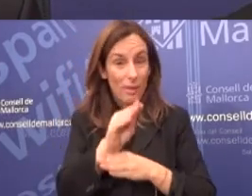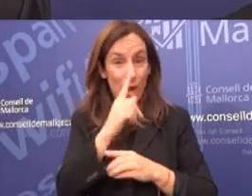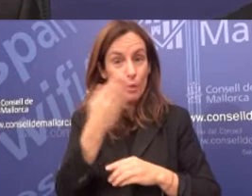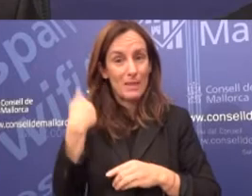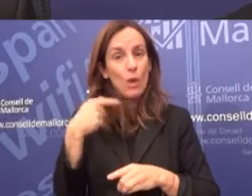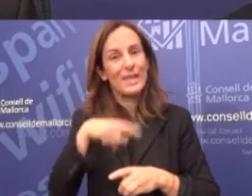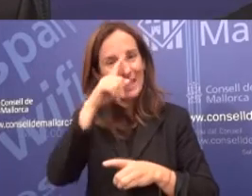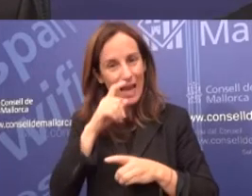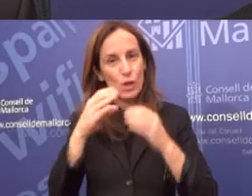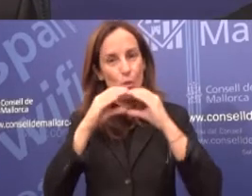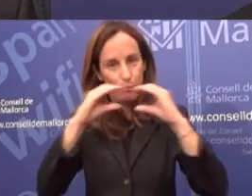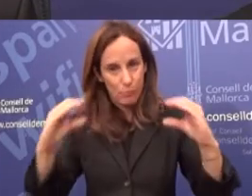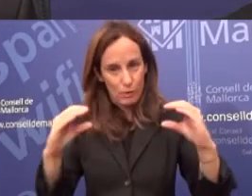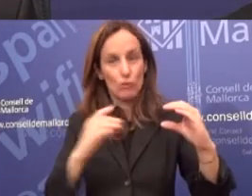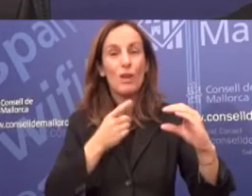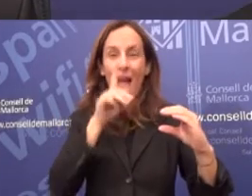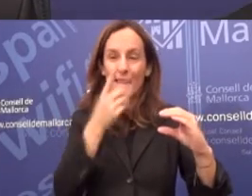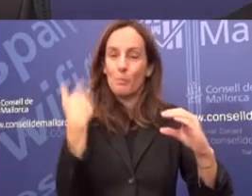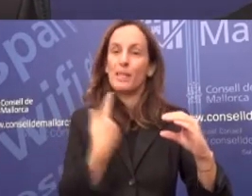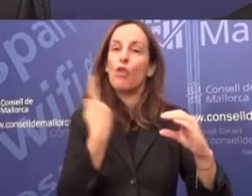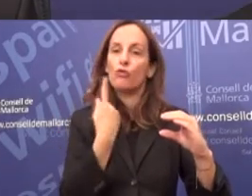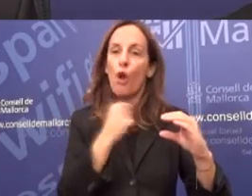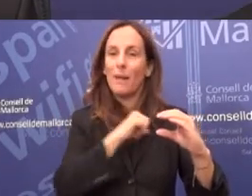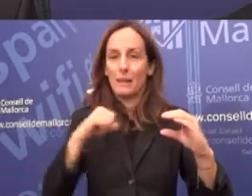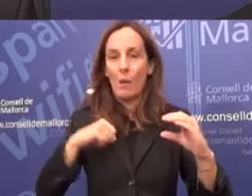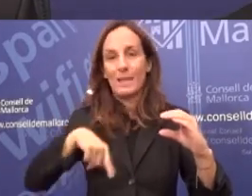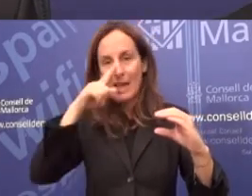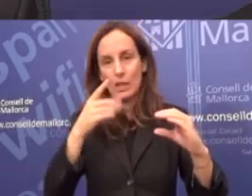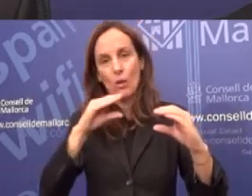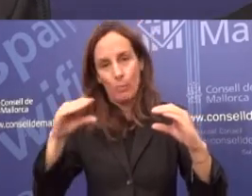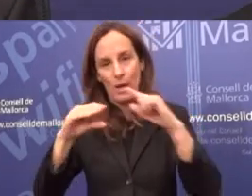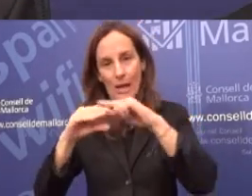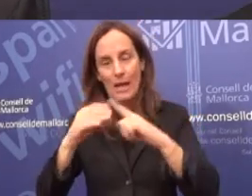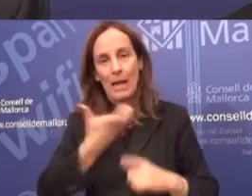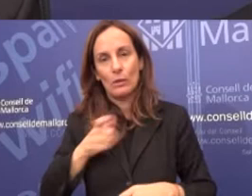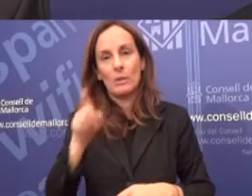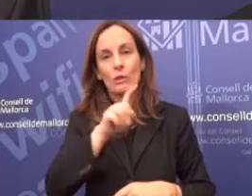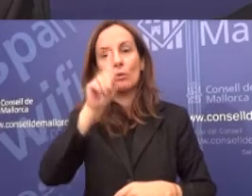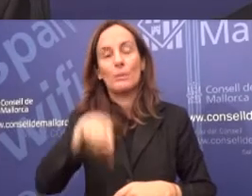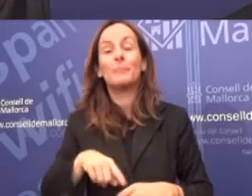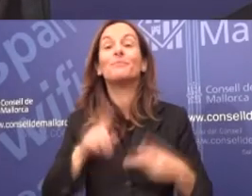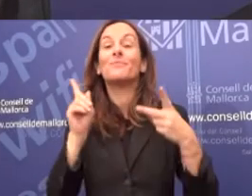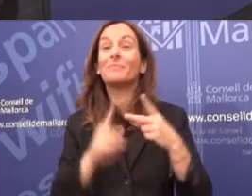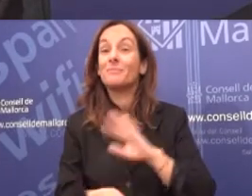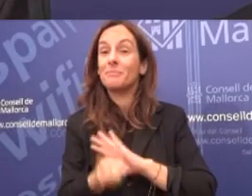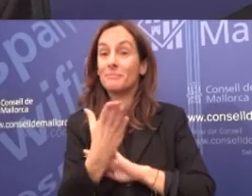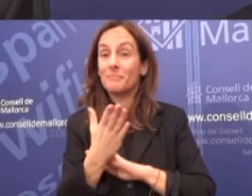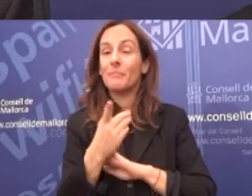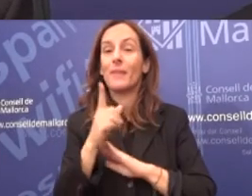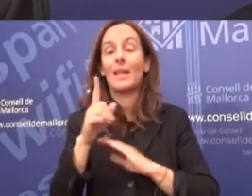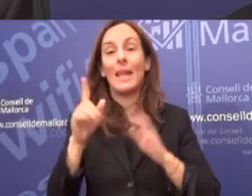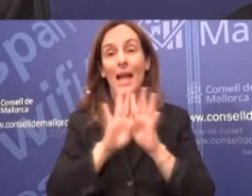tant, se desglosa en dos apartats i no només anirà a particulars. Per el que fa referència a la implementació de l'administració electrònica,